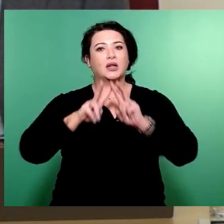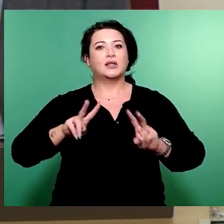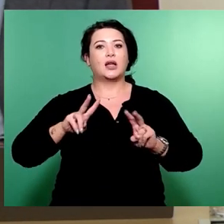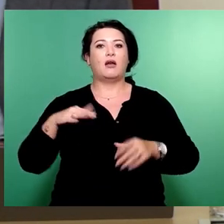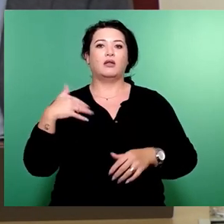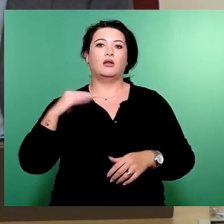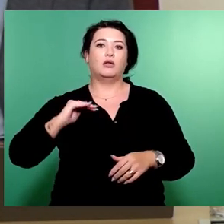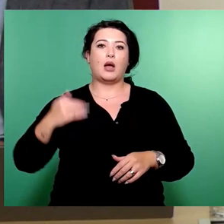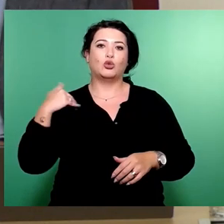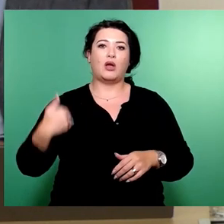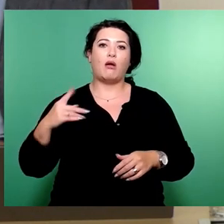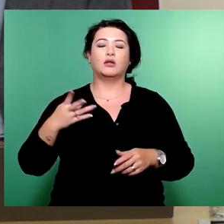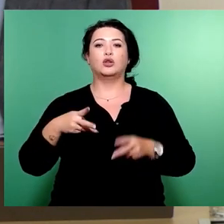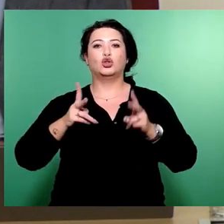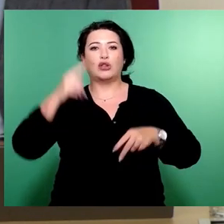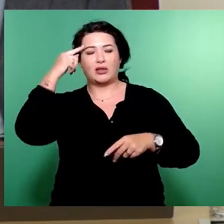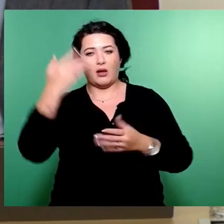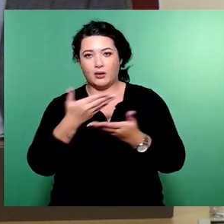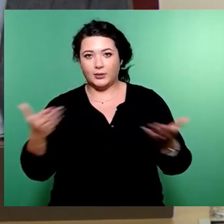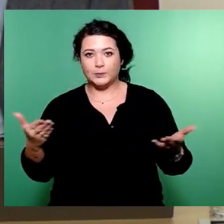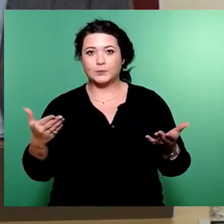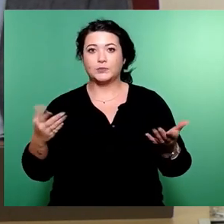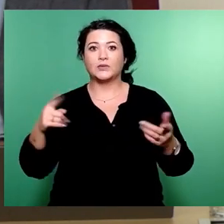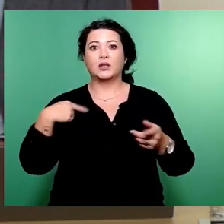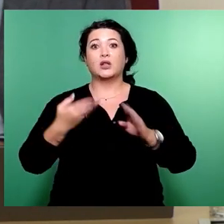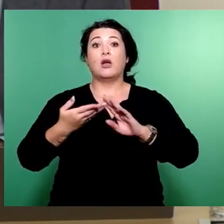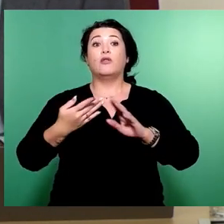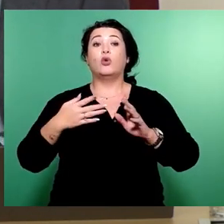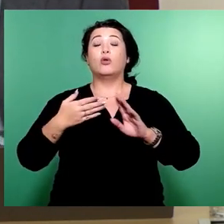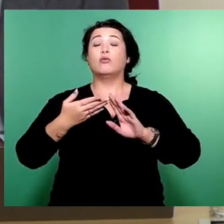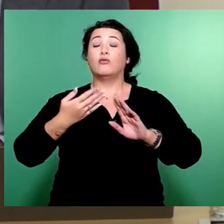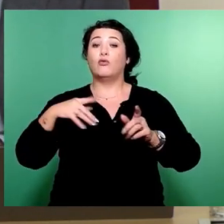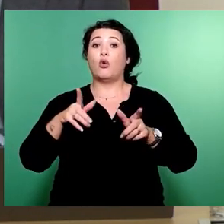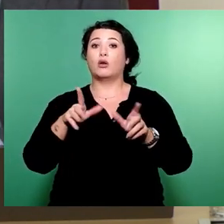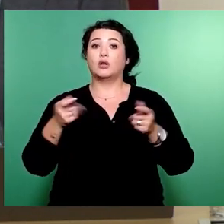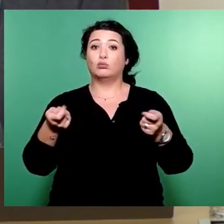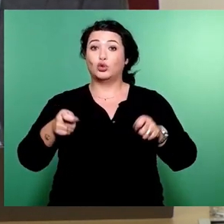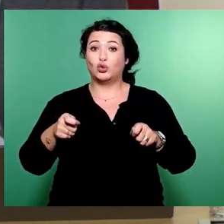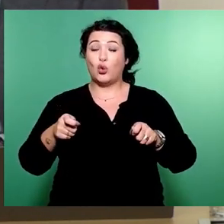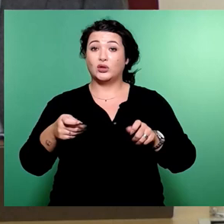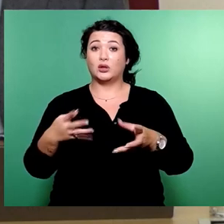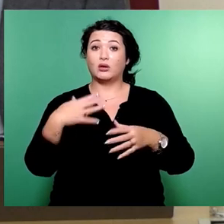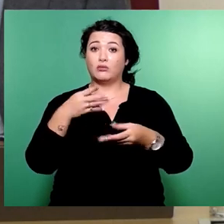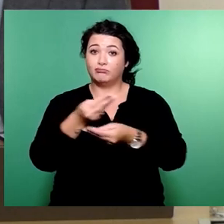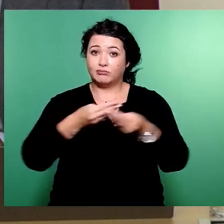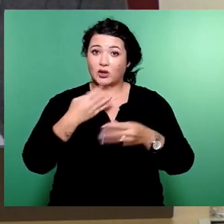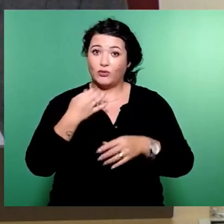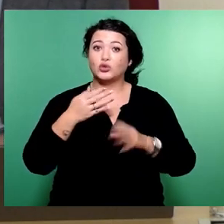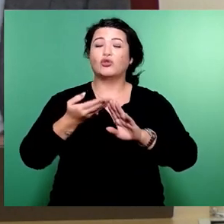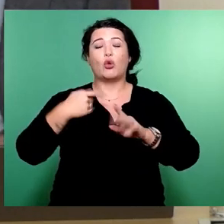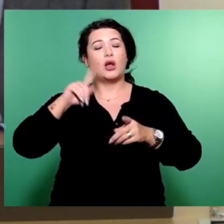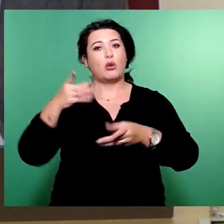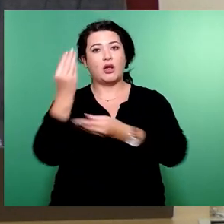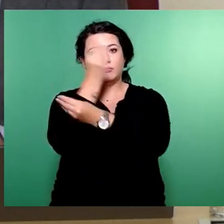Stadträte, bevor wir in die Beratung und Beschlussfassung des Haushalts einsteigen, einige Worte aus Sicht der Verwaltung. Wir